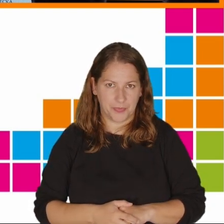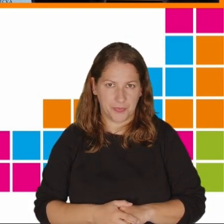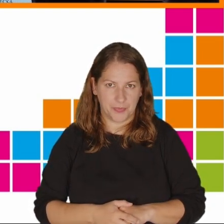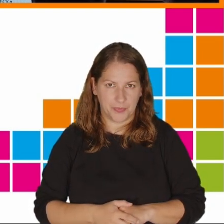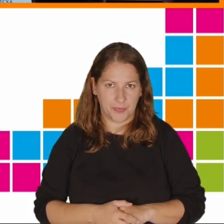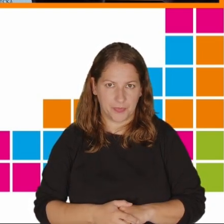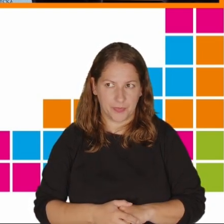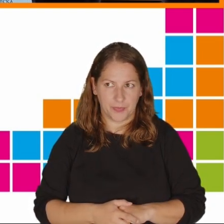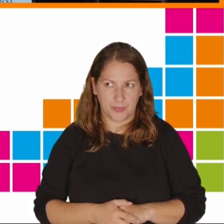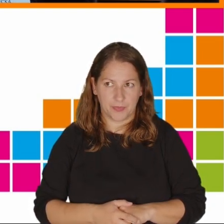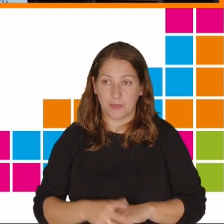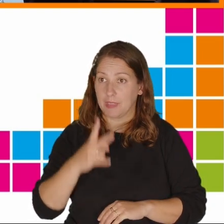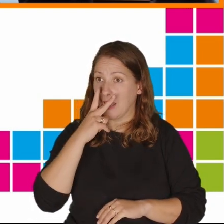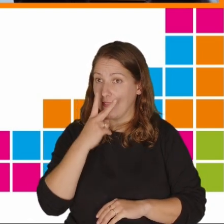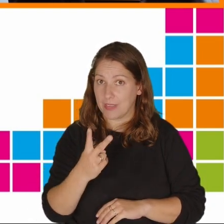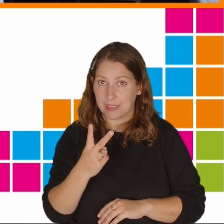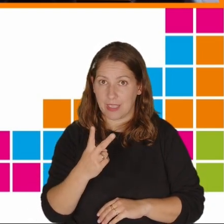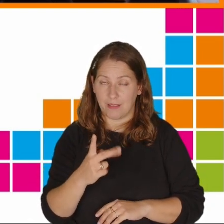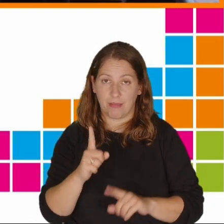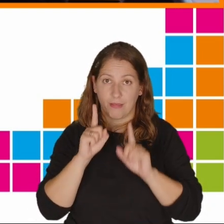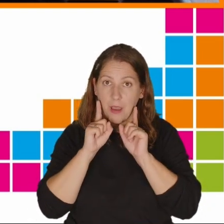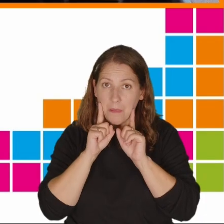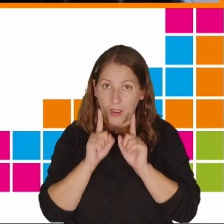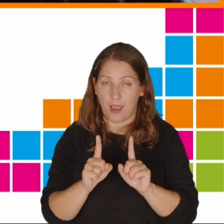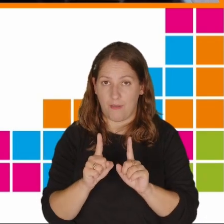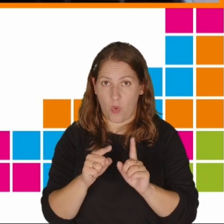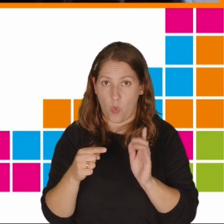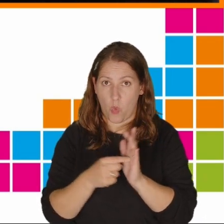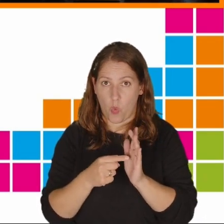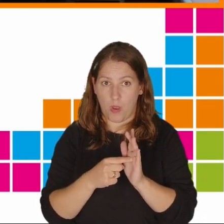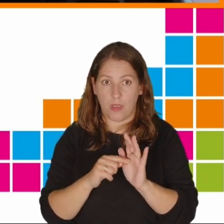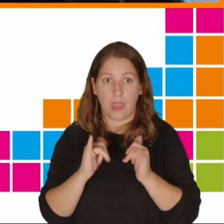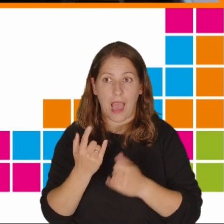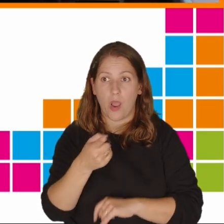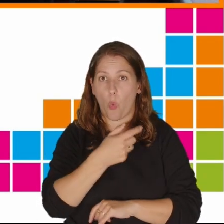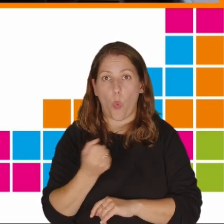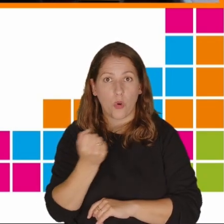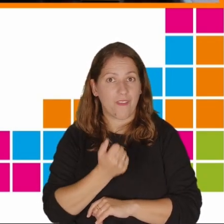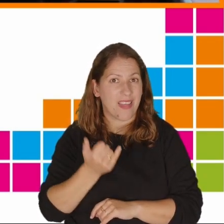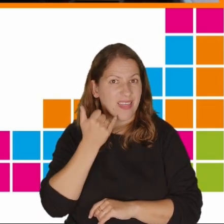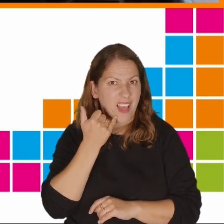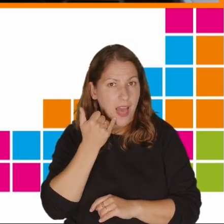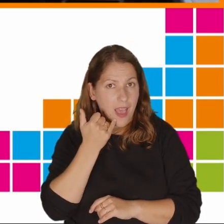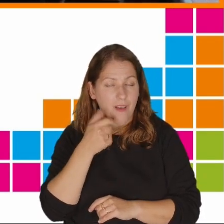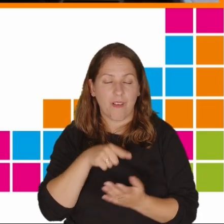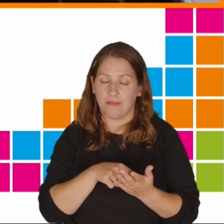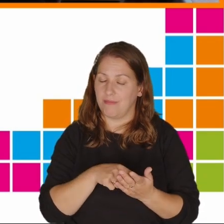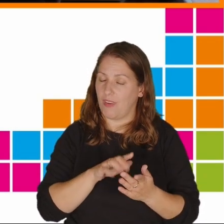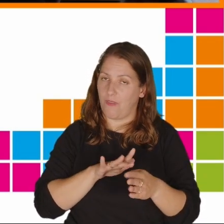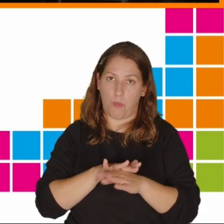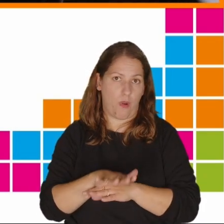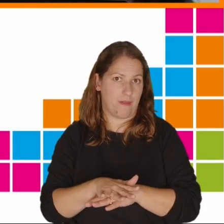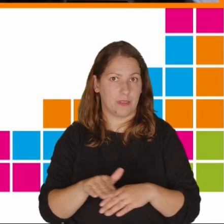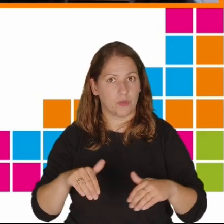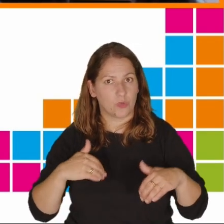Widzę, że naprawdę to jak używamy smartfonów ma wpływ na